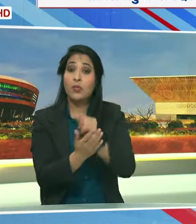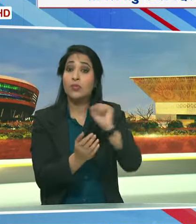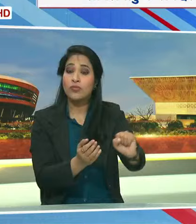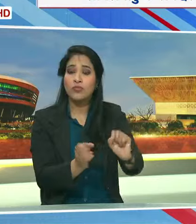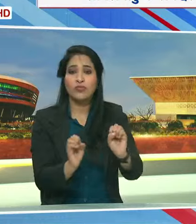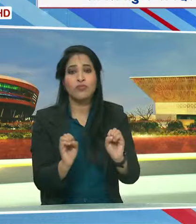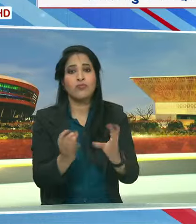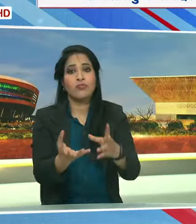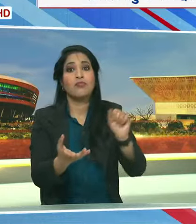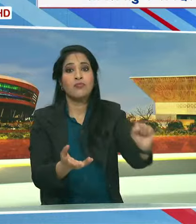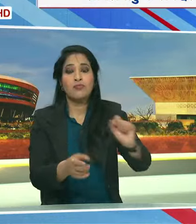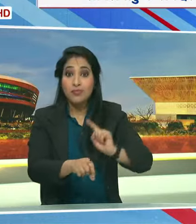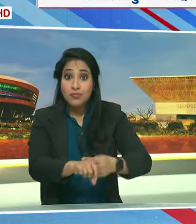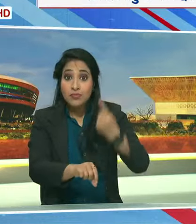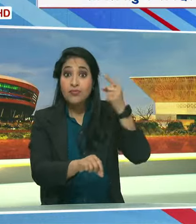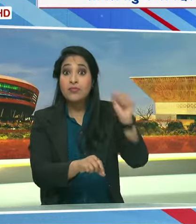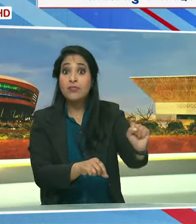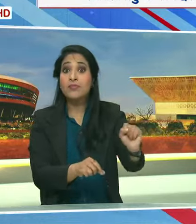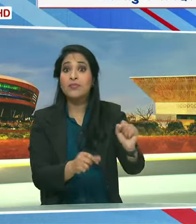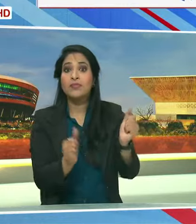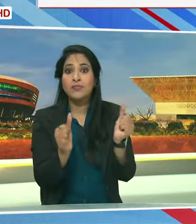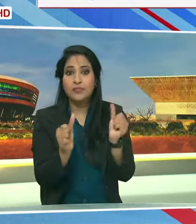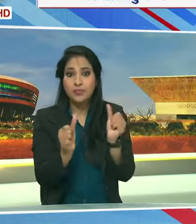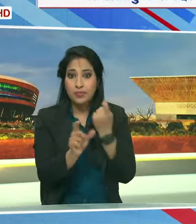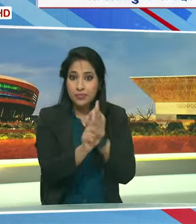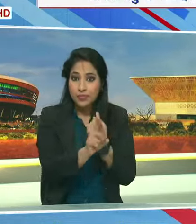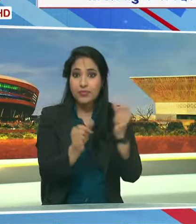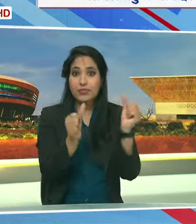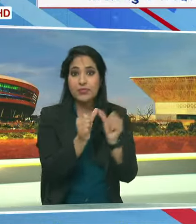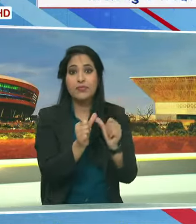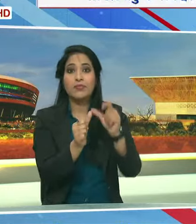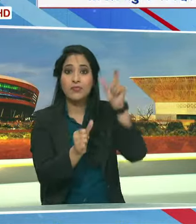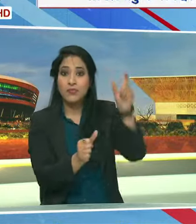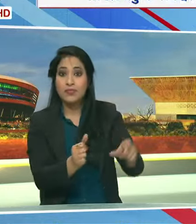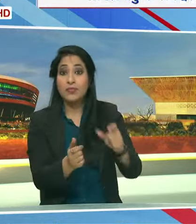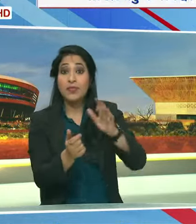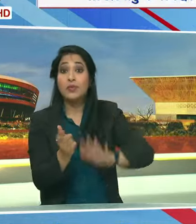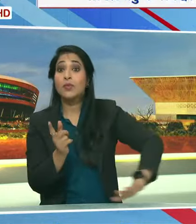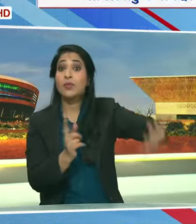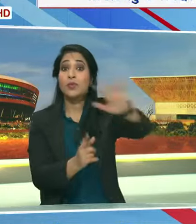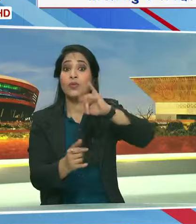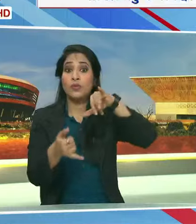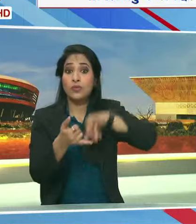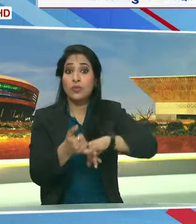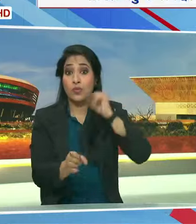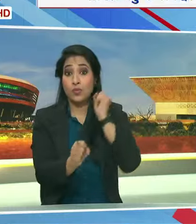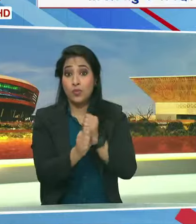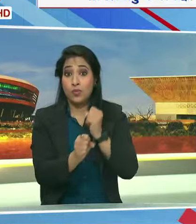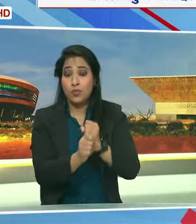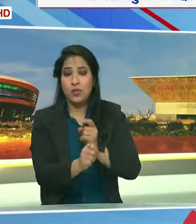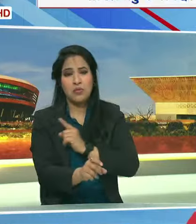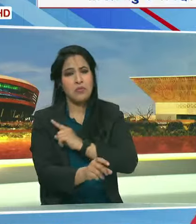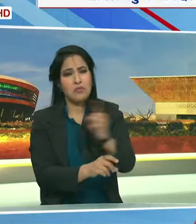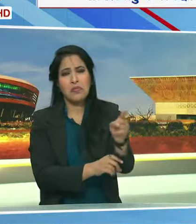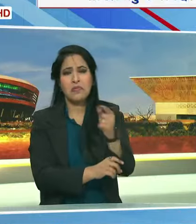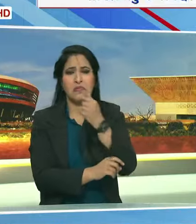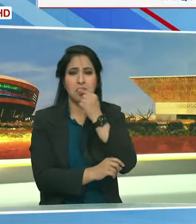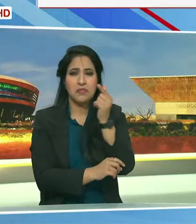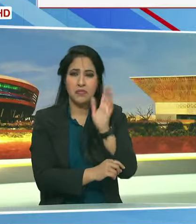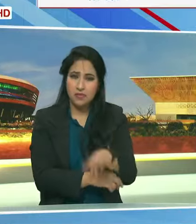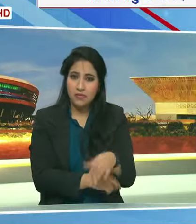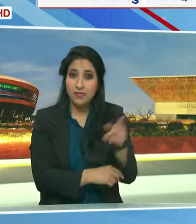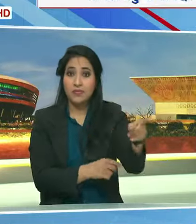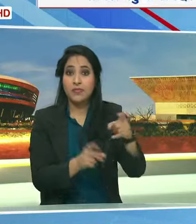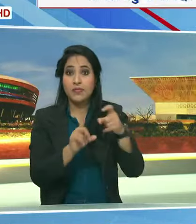जाएगा इस अफसर पर के अन्नामलाई ने राज्य की स्ट्रॉलिंग सरकार पर आरोप लगाते हुए कहा